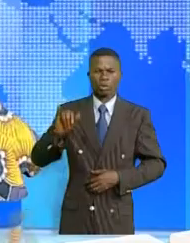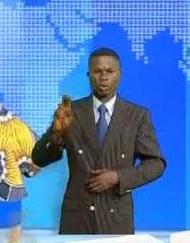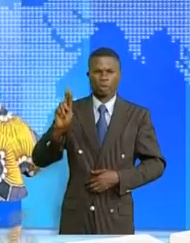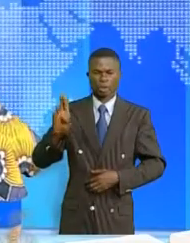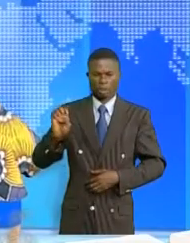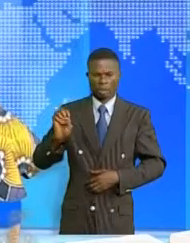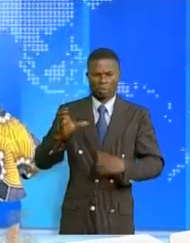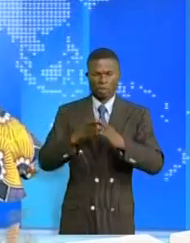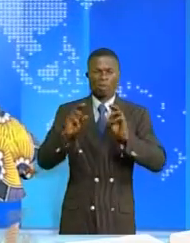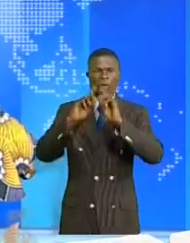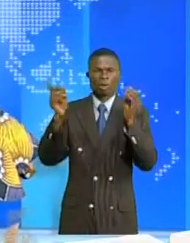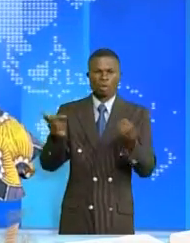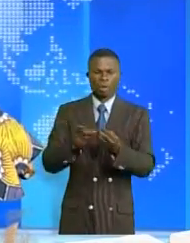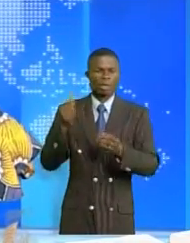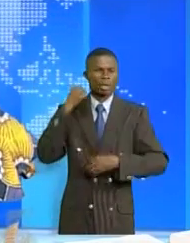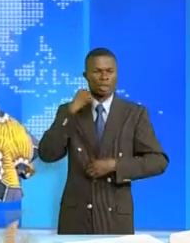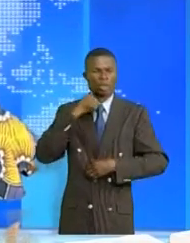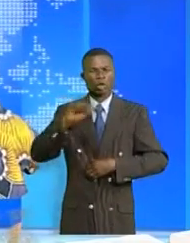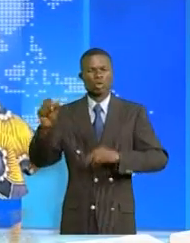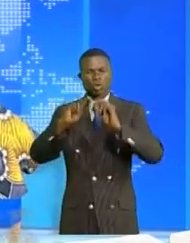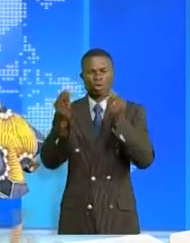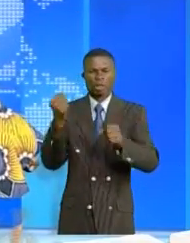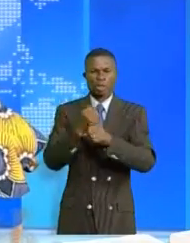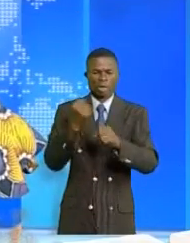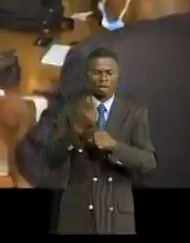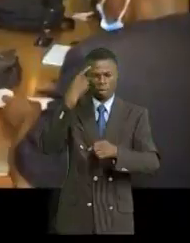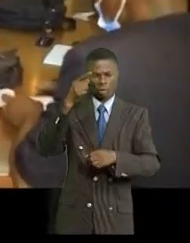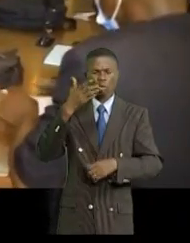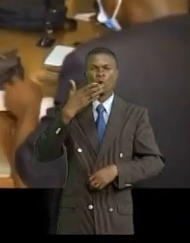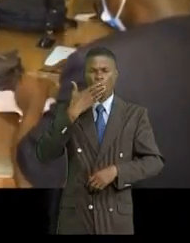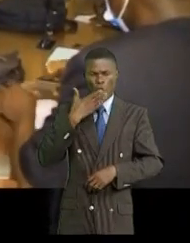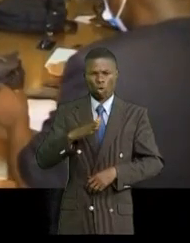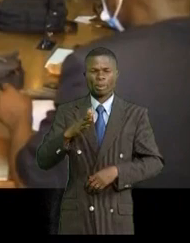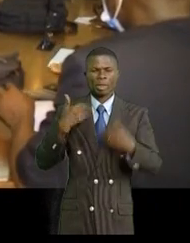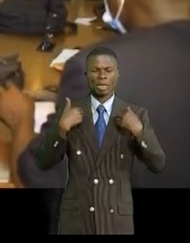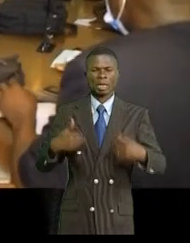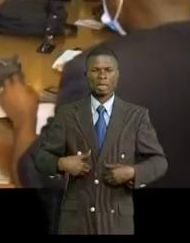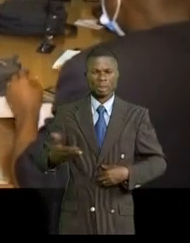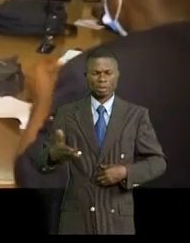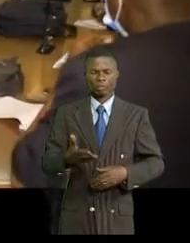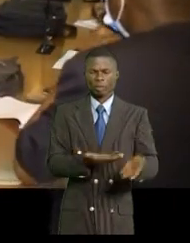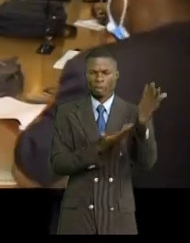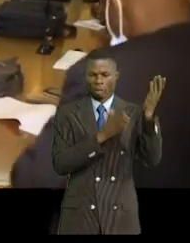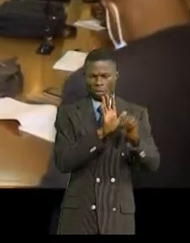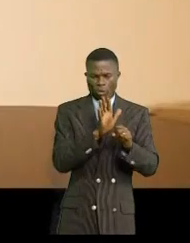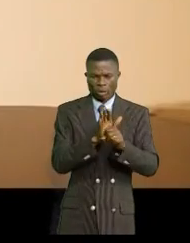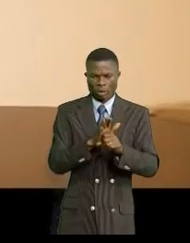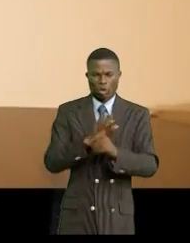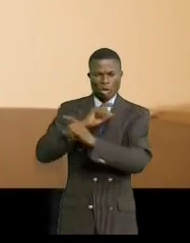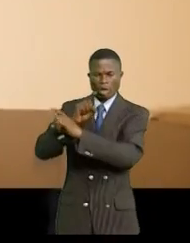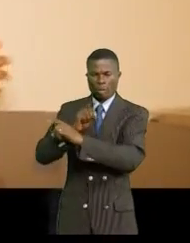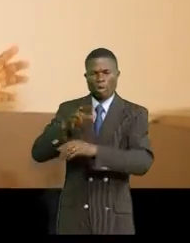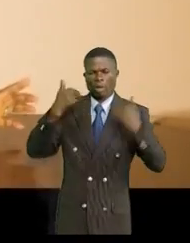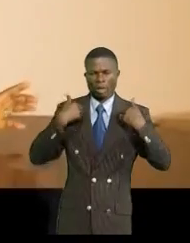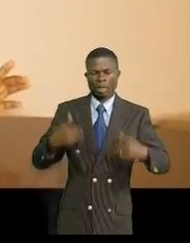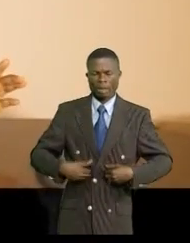avec la délégation de médecins et autres structures de santé. Il est essentiel d'assurer la santé et le bien